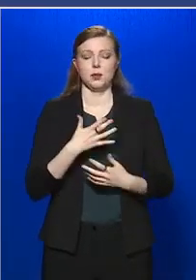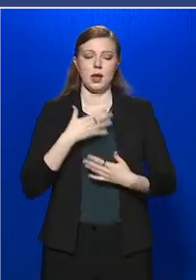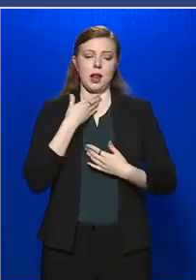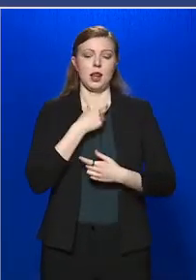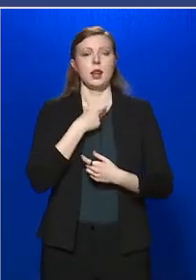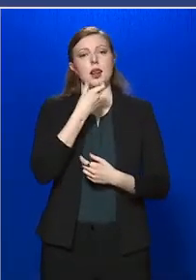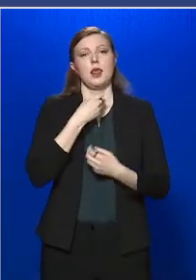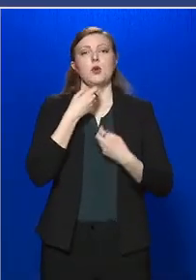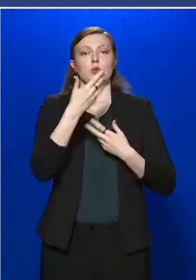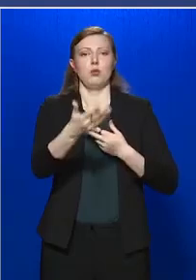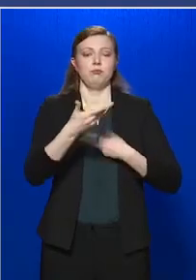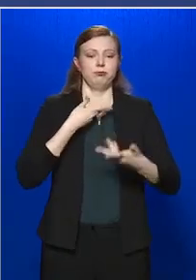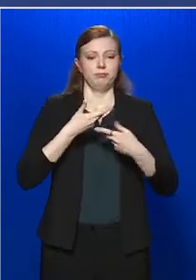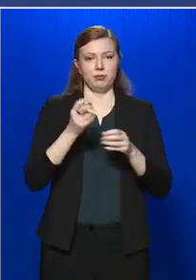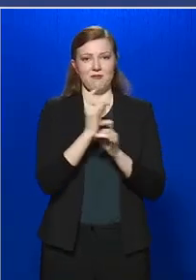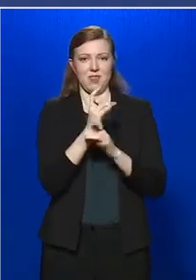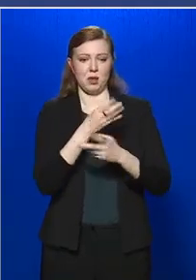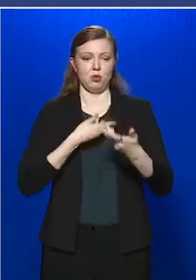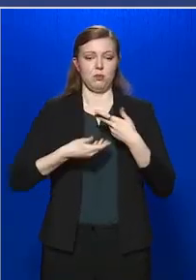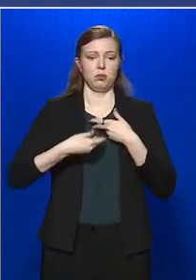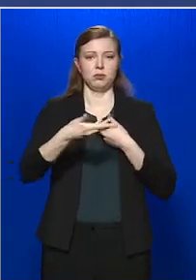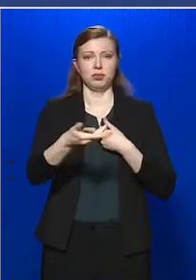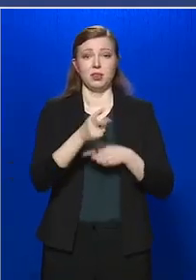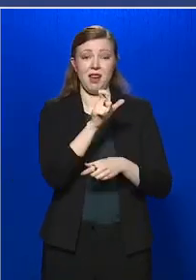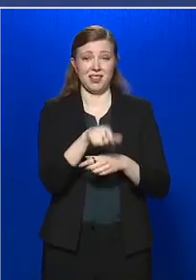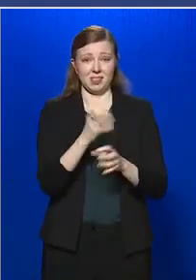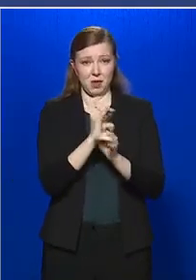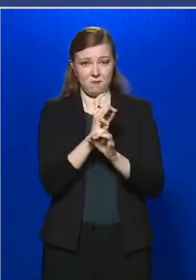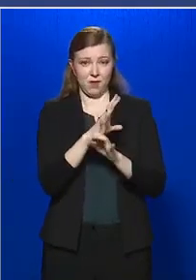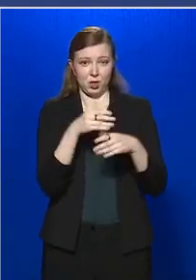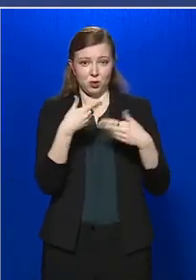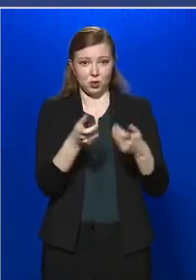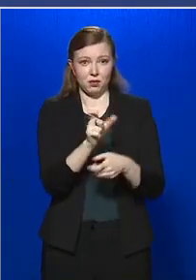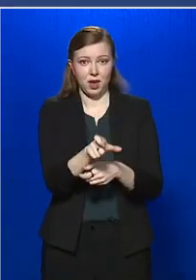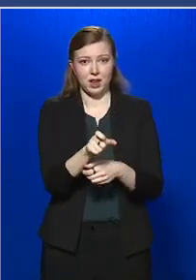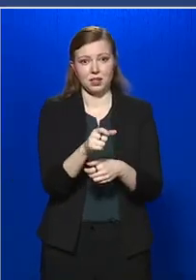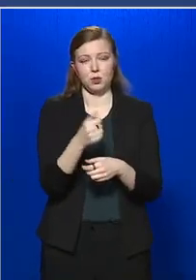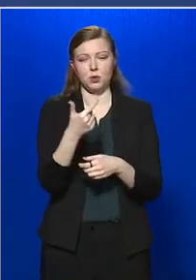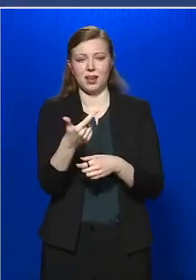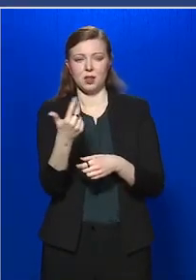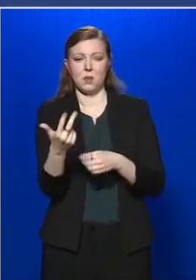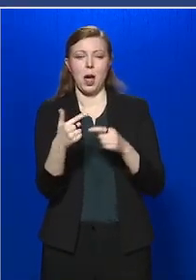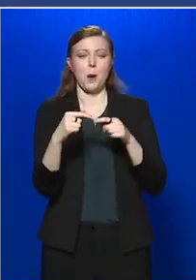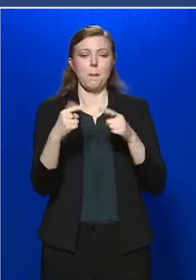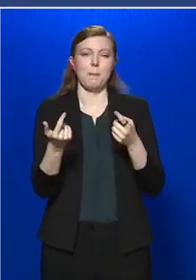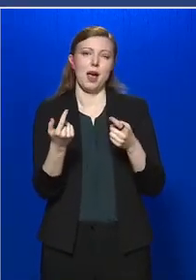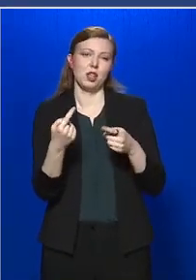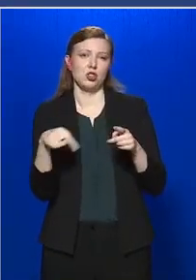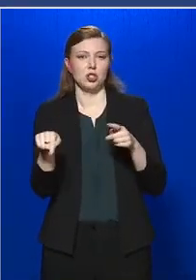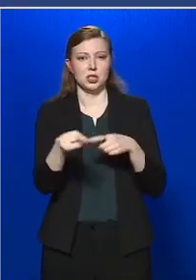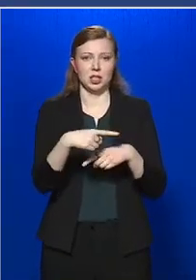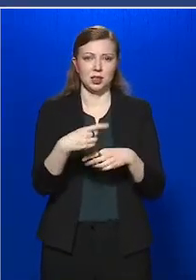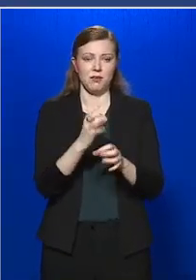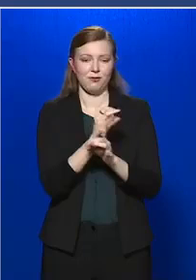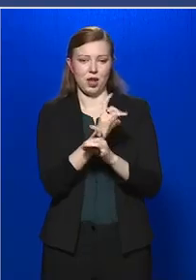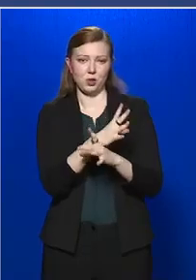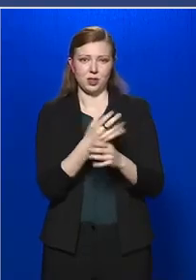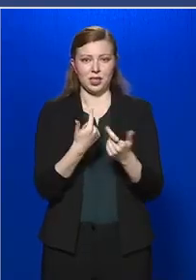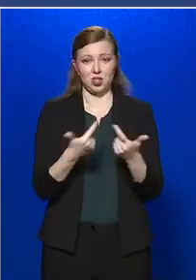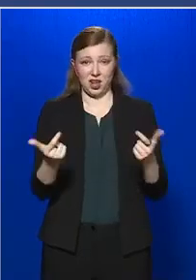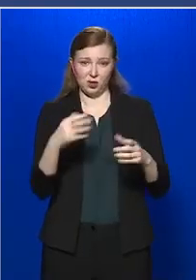terjedő vírus, ha egy személy megfertőződik, kettő-három másiknak a fertőződési